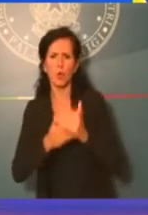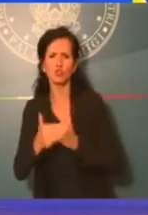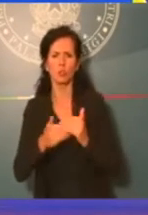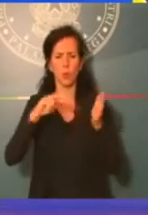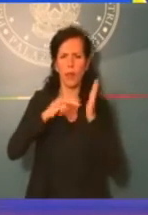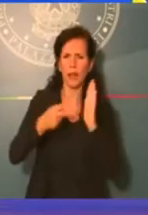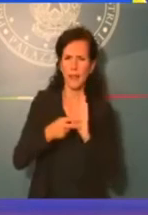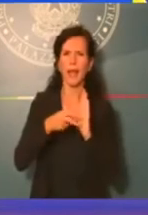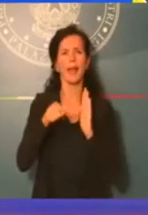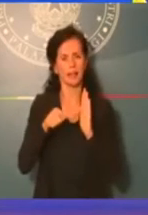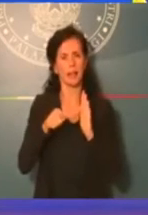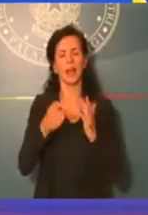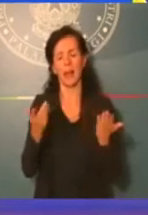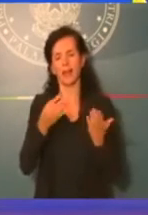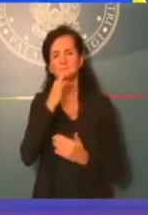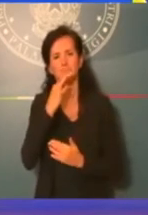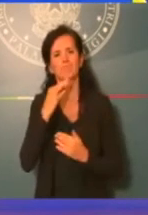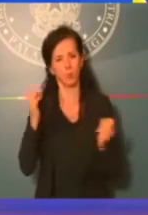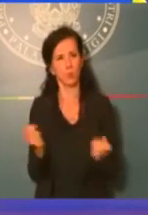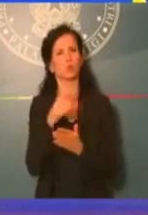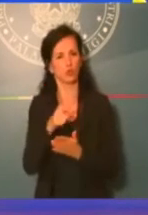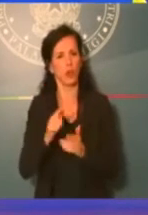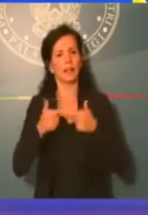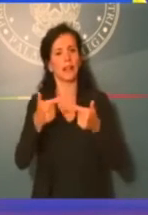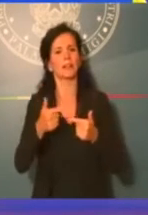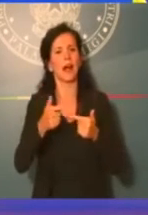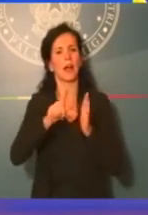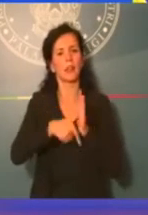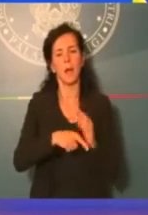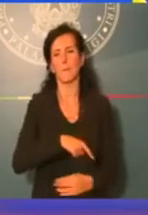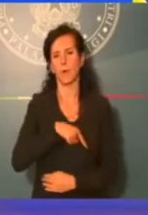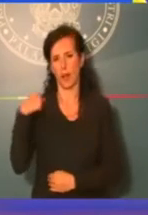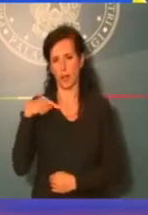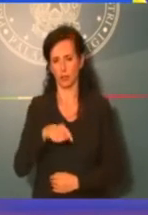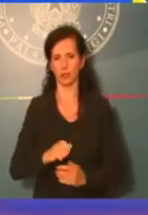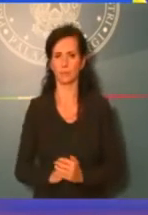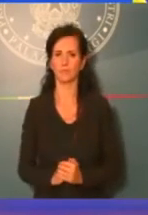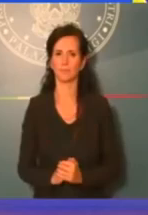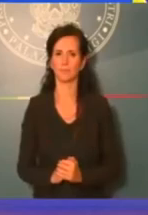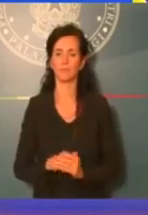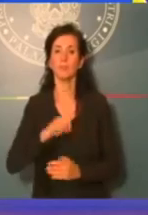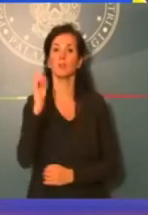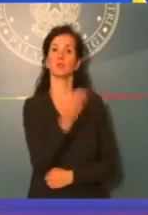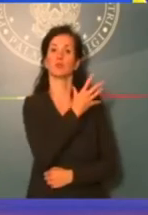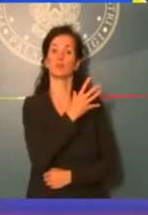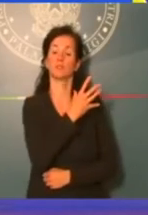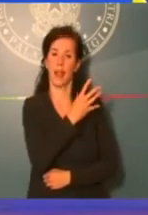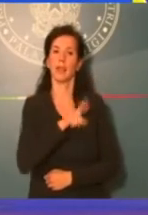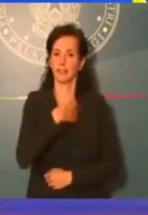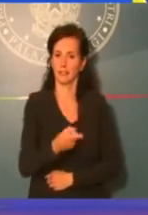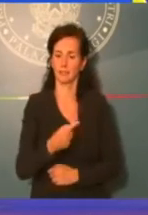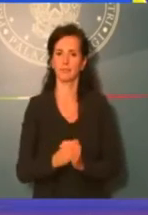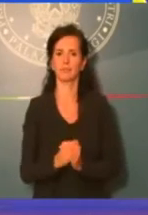che molto spesso rallenta le opere. Ancora, la slide successiva, richieste e autorizzazioni.